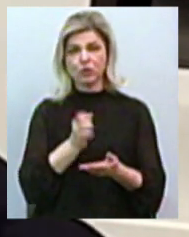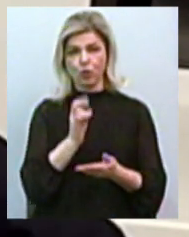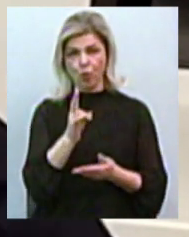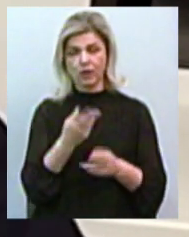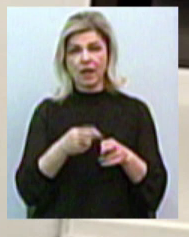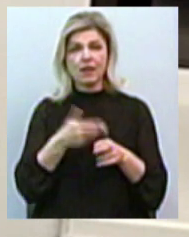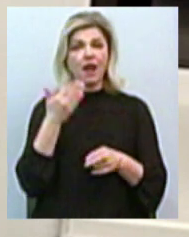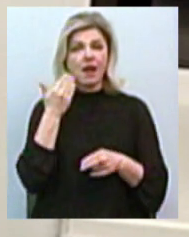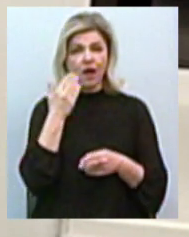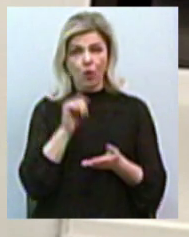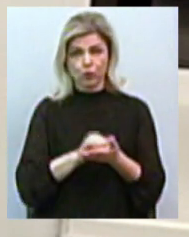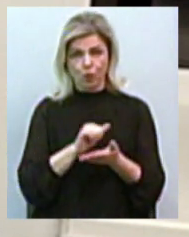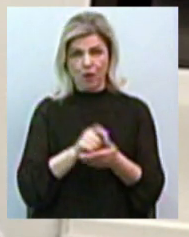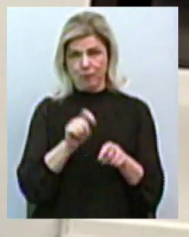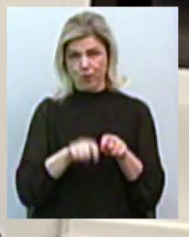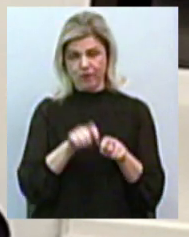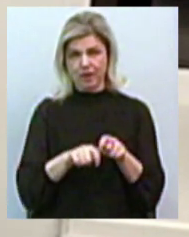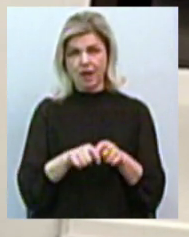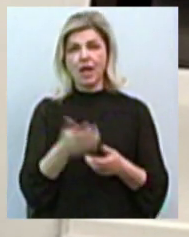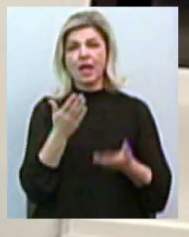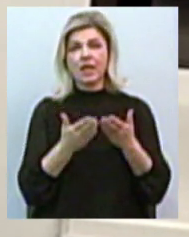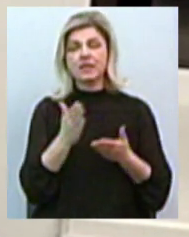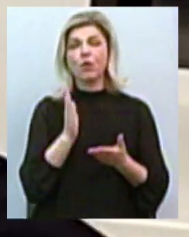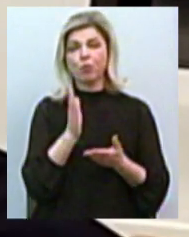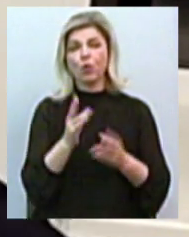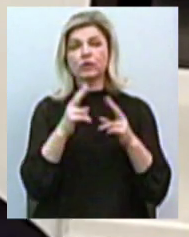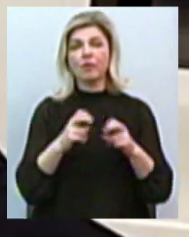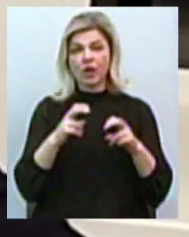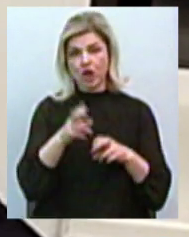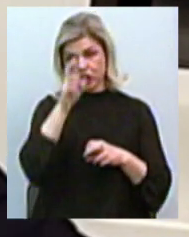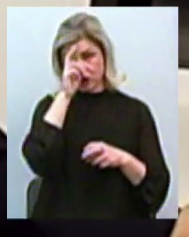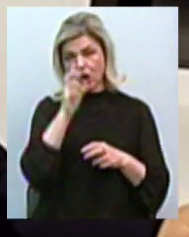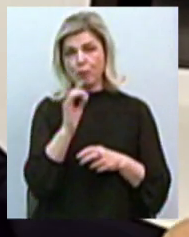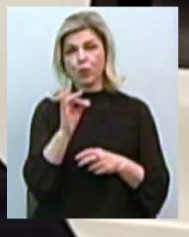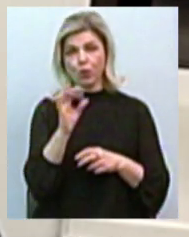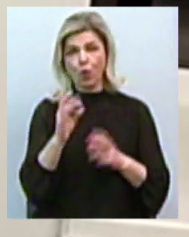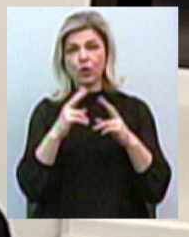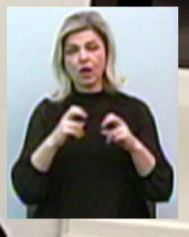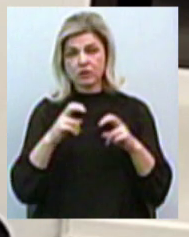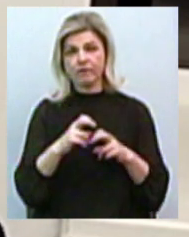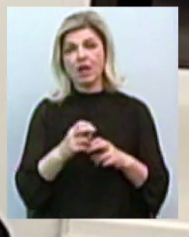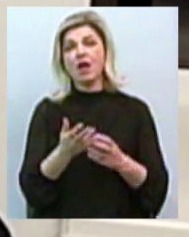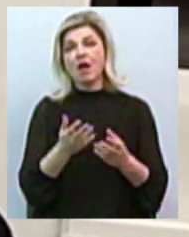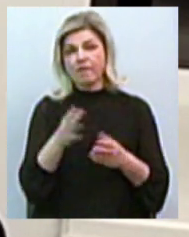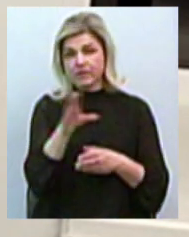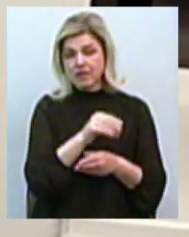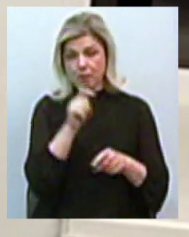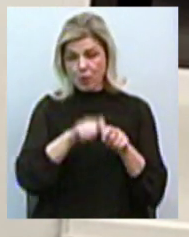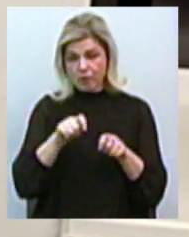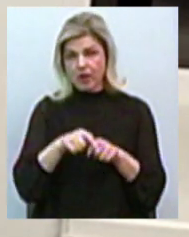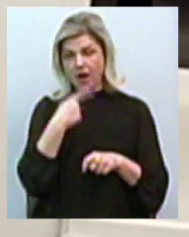документально провіряється. І всього раз слідчий Державний бюро розслідував і прийняв ці документи про все провіри і говорять, «Блокс, так у вас все в